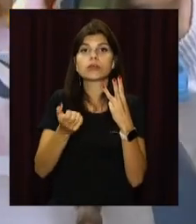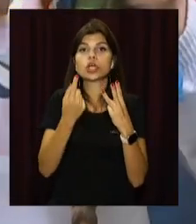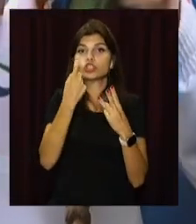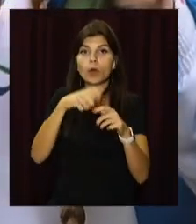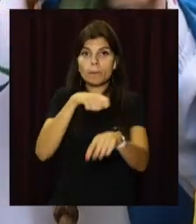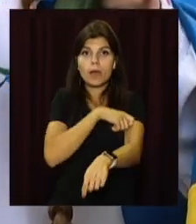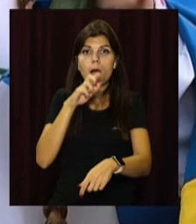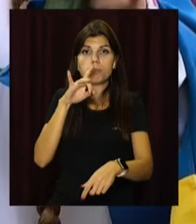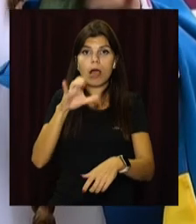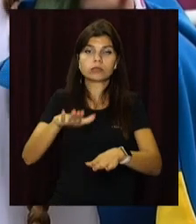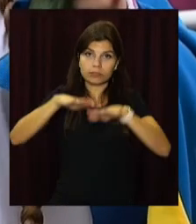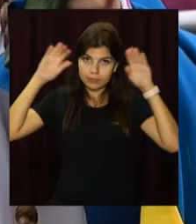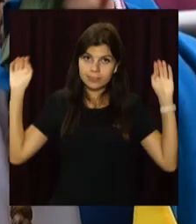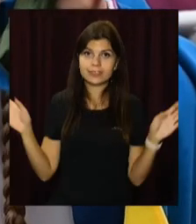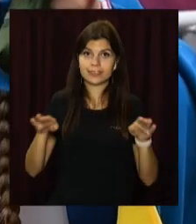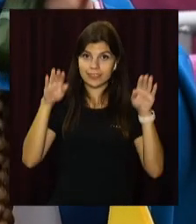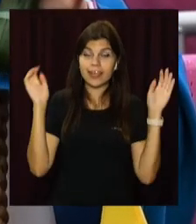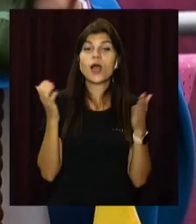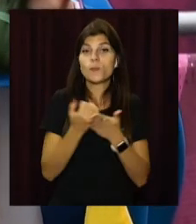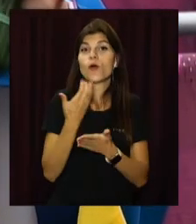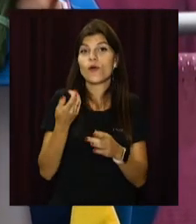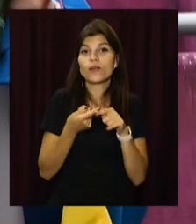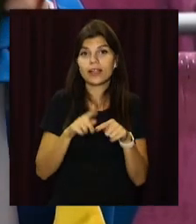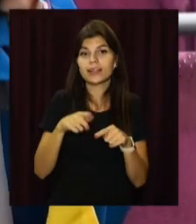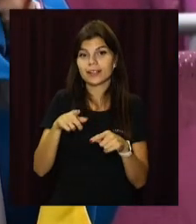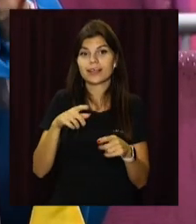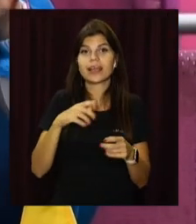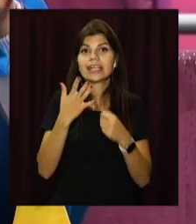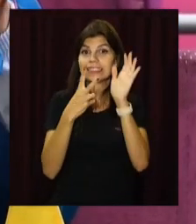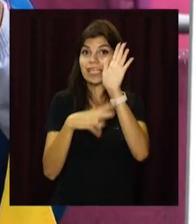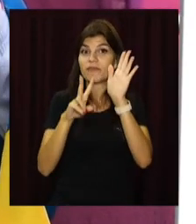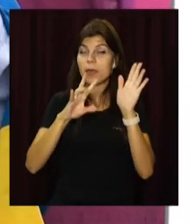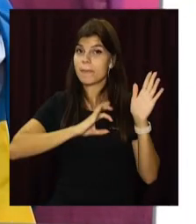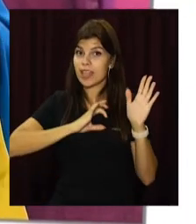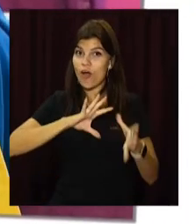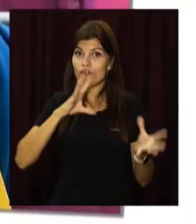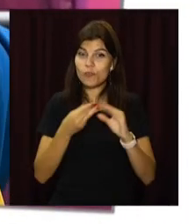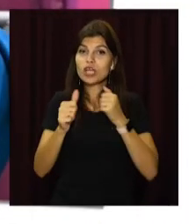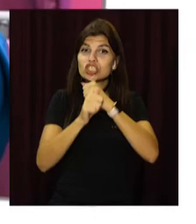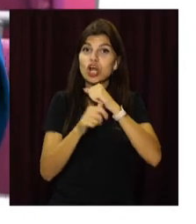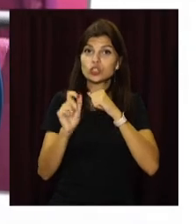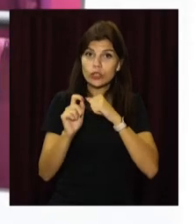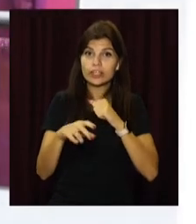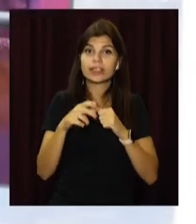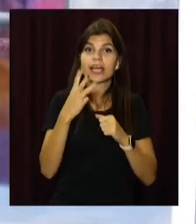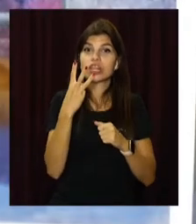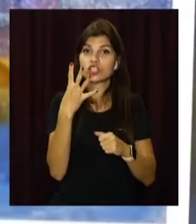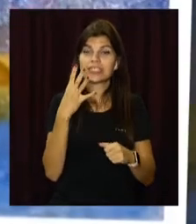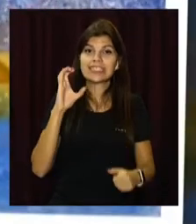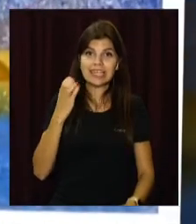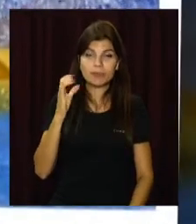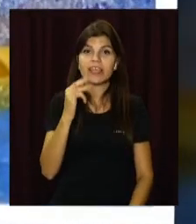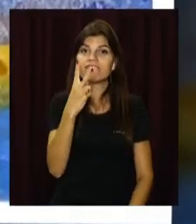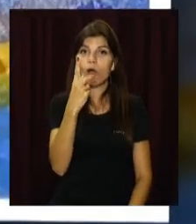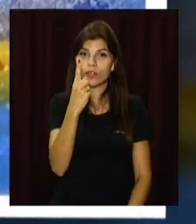100 метрів брасом. Таким чином наша паралімпійська збірна має зараз 72 медалі – 16 золотих, 34 срібних